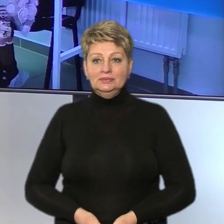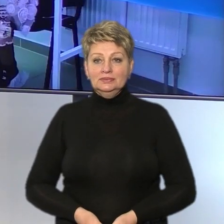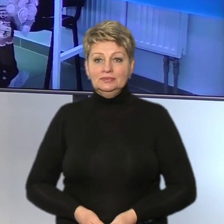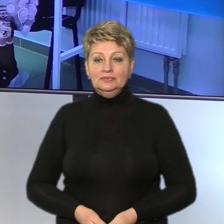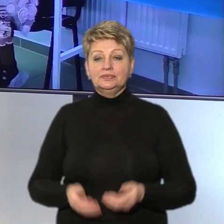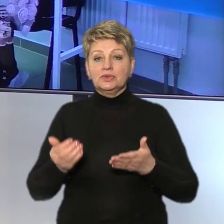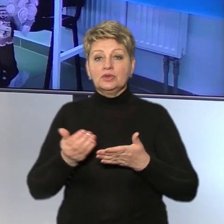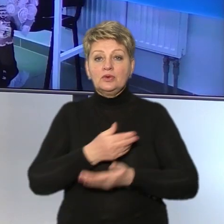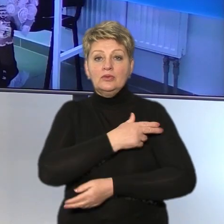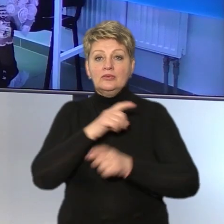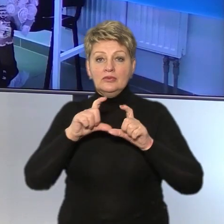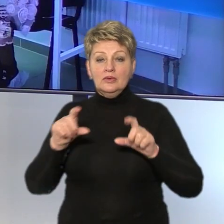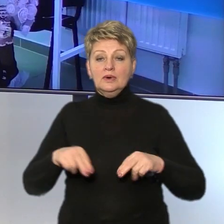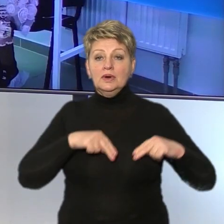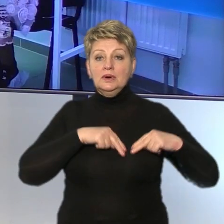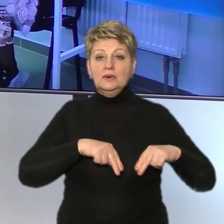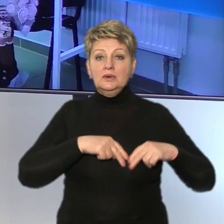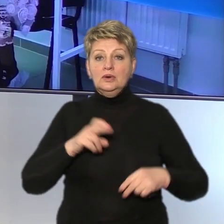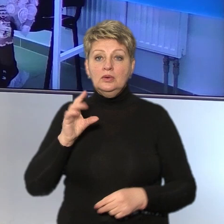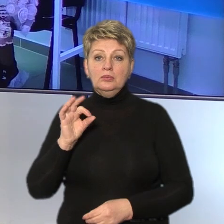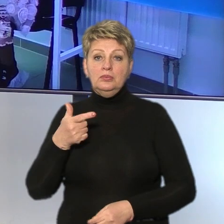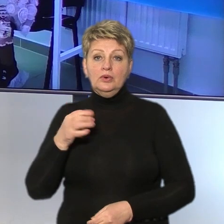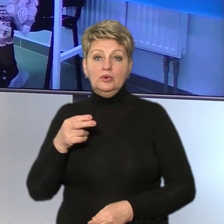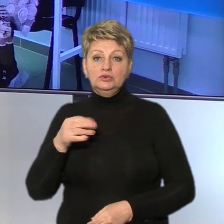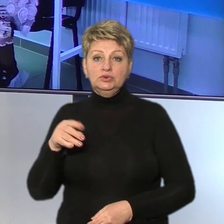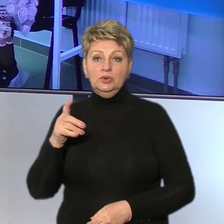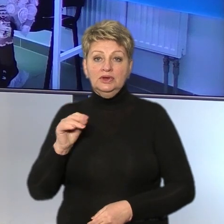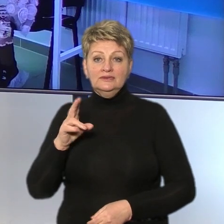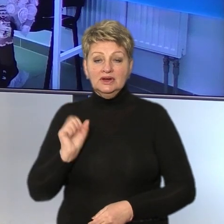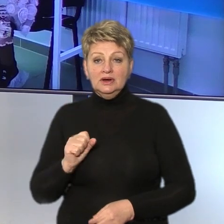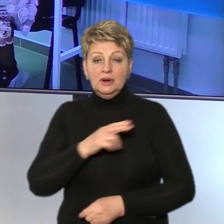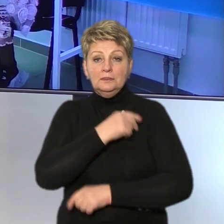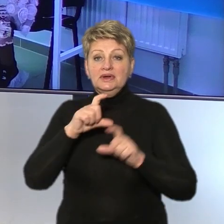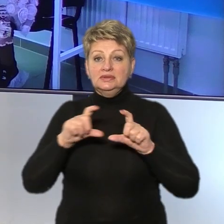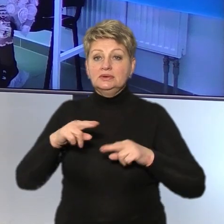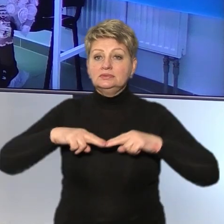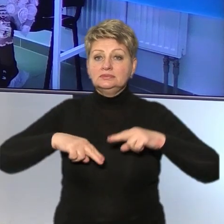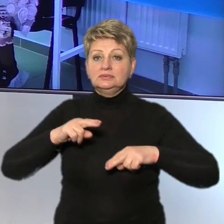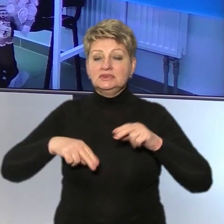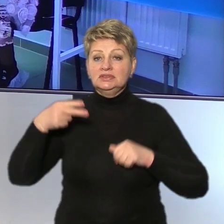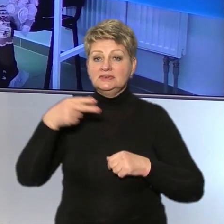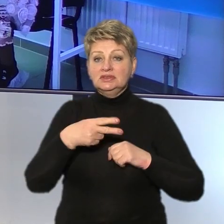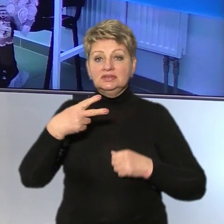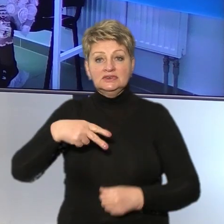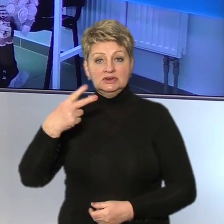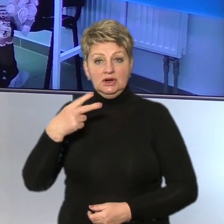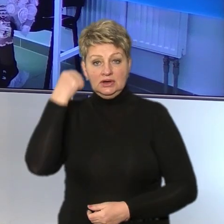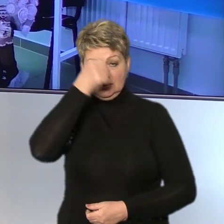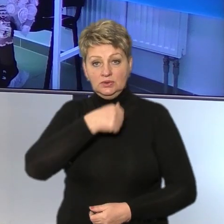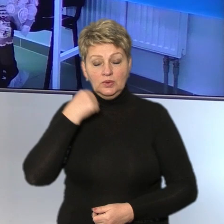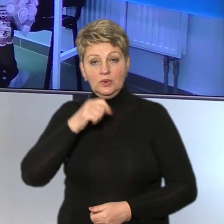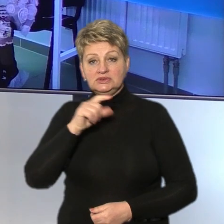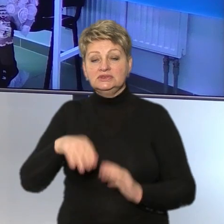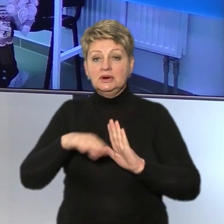Нова амбулаторія запрацювала у Богодухівці на Чорнобаєвщині. Медзаклад будували із 2020 року за